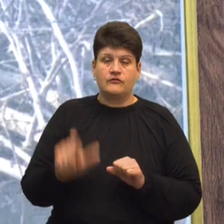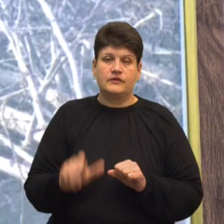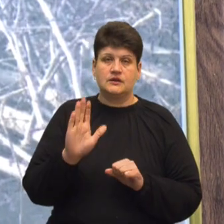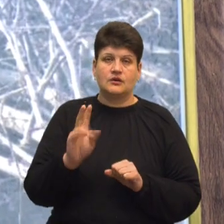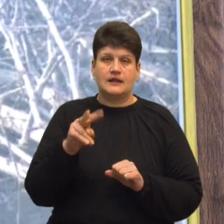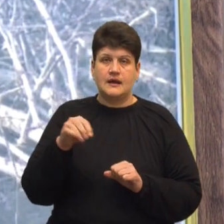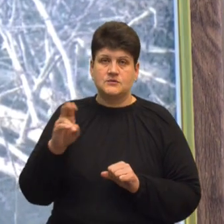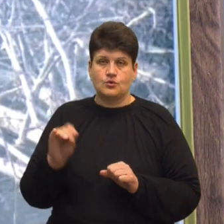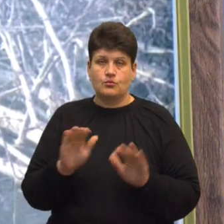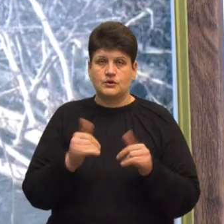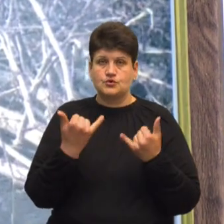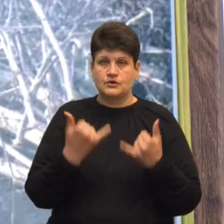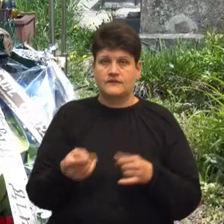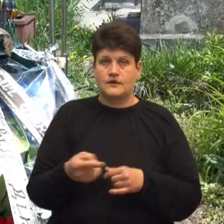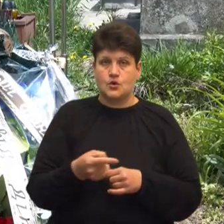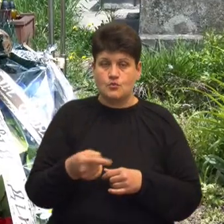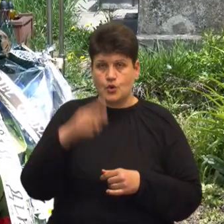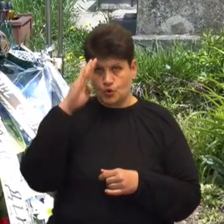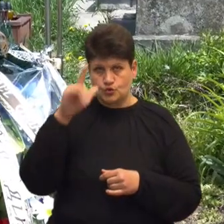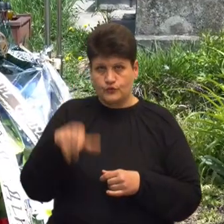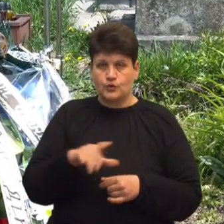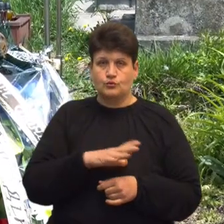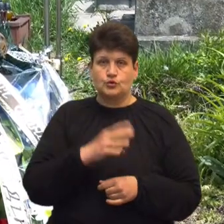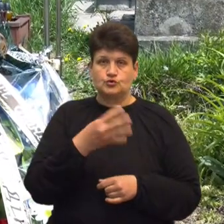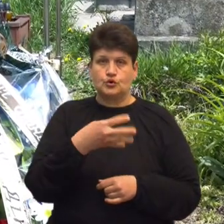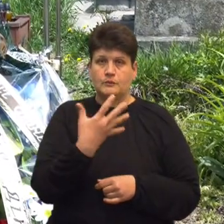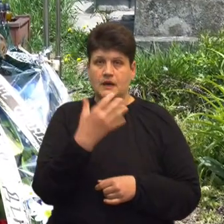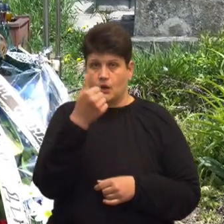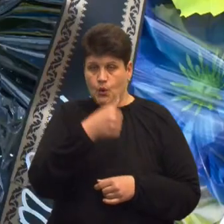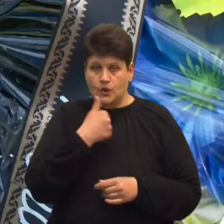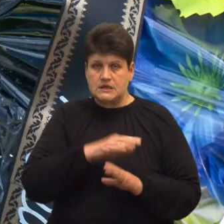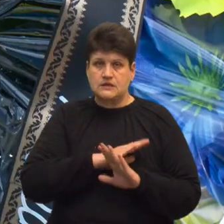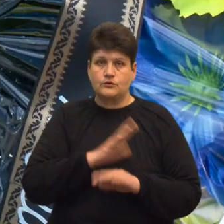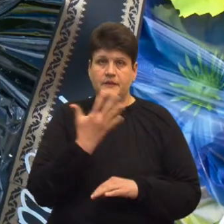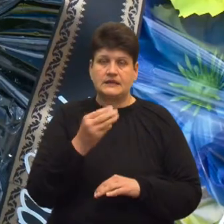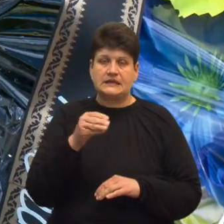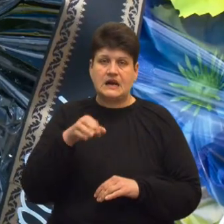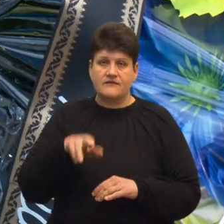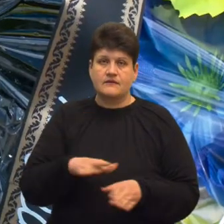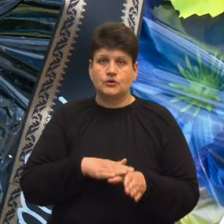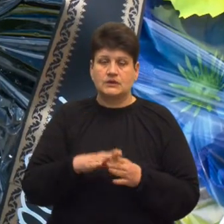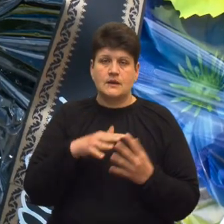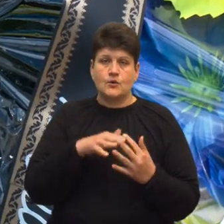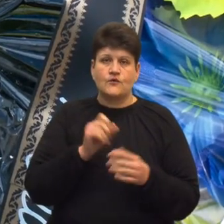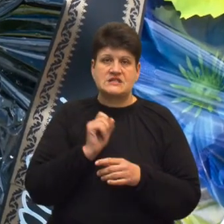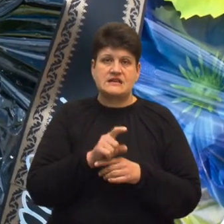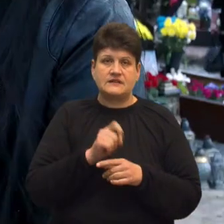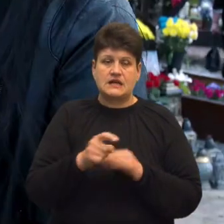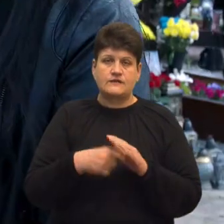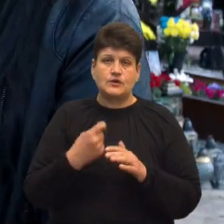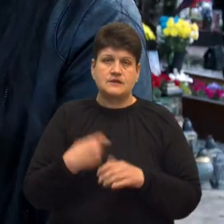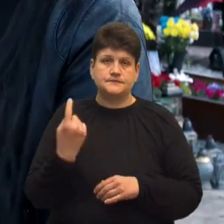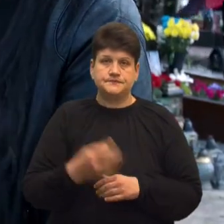попрощалися сьогодні у Тернополі. Чоловікові було 45 років. Загинув 5 травня під час виконання бойового завдання на Донеччині.